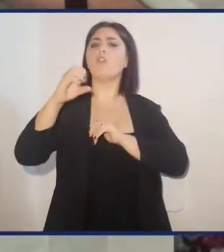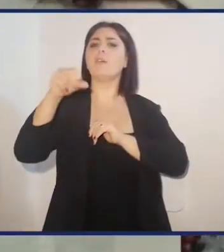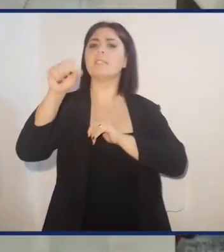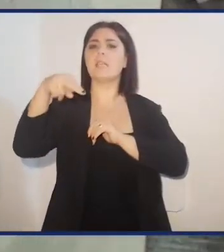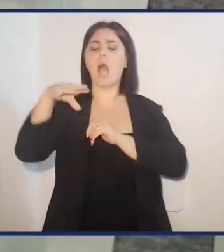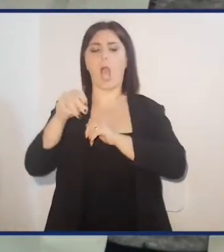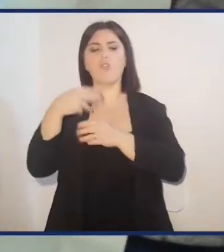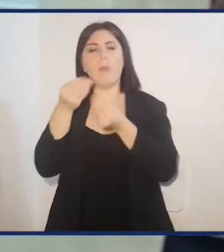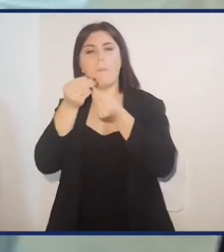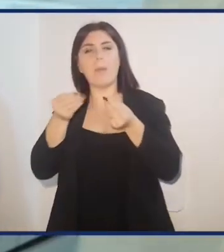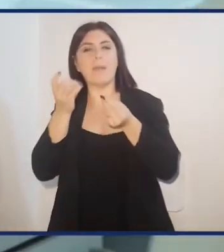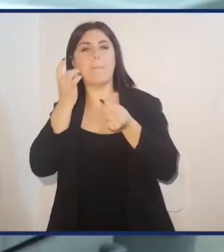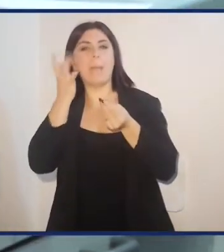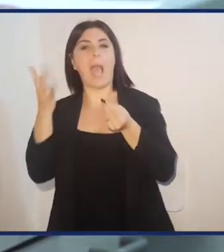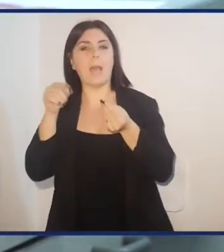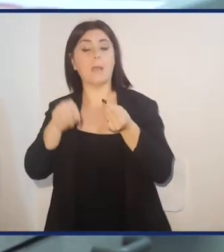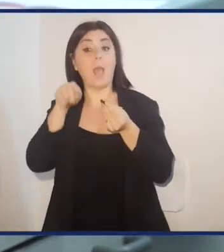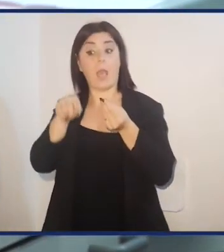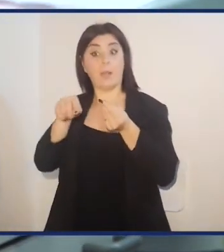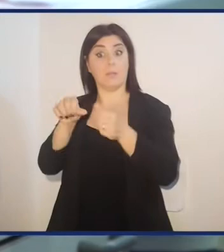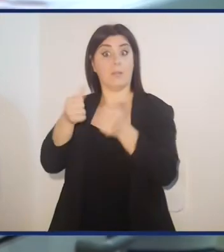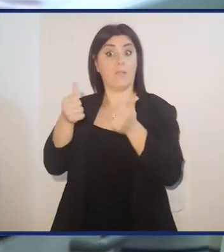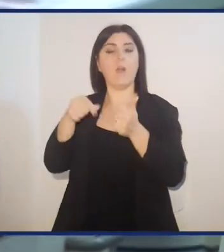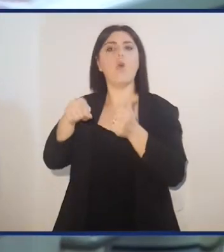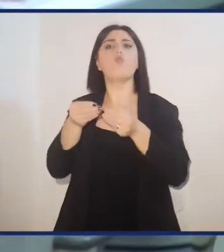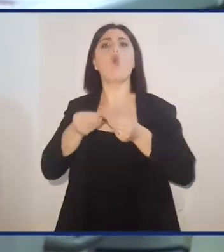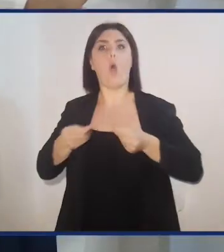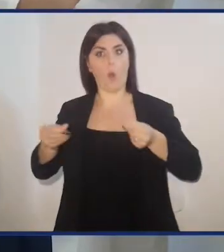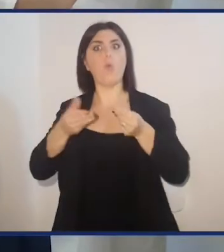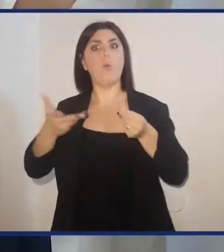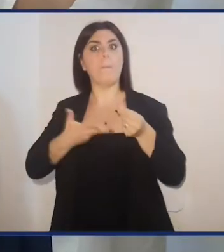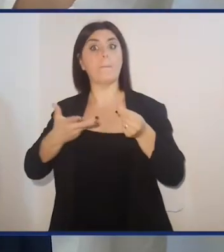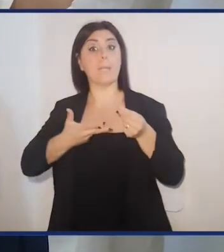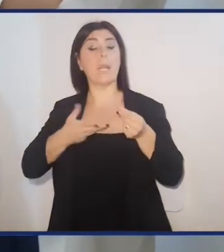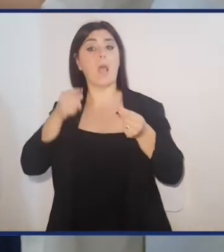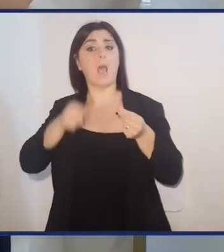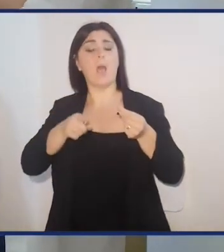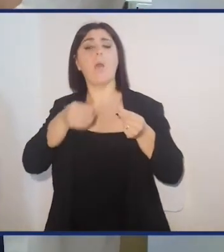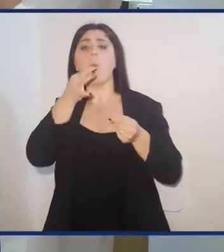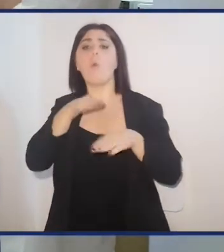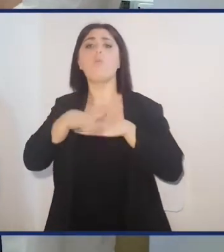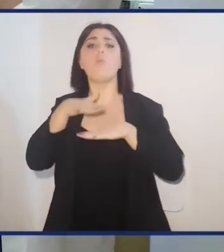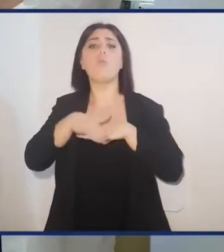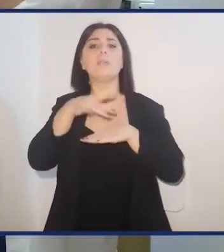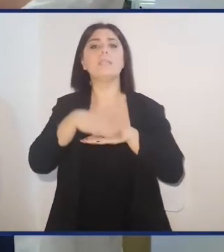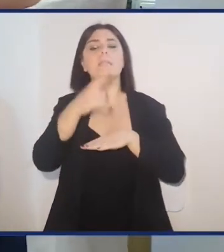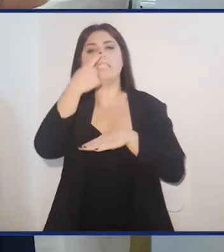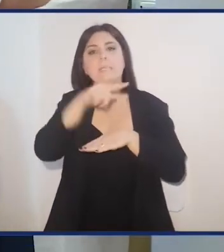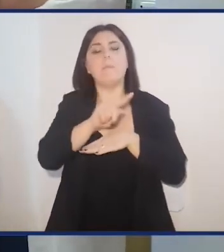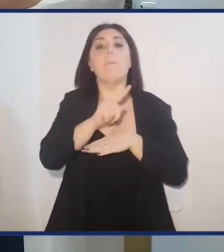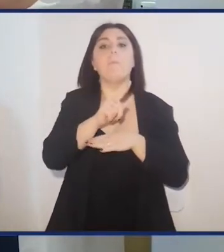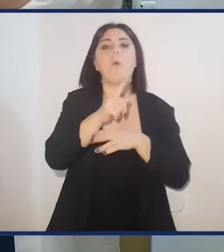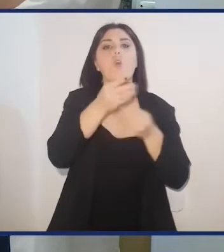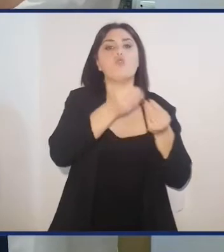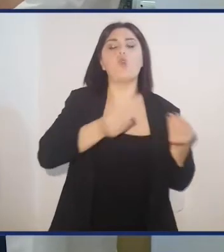polverina bianca se è stato decolorato. Il chitosano, differenza della chitina, è solubile, è molto più solubile, quindi può essere usato come